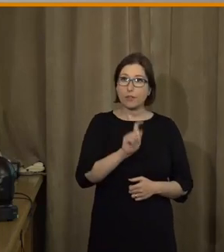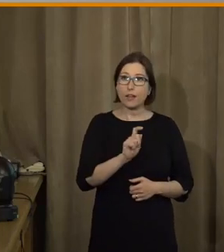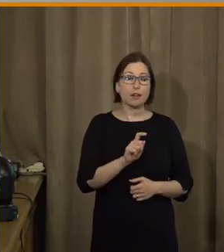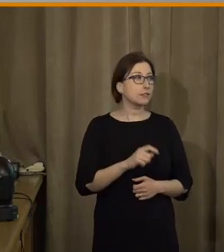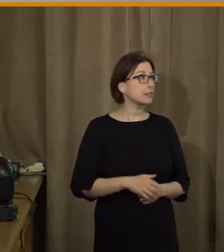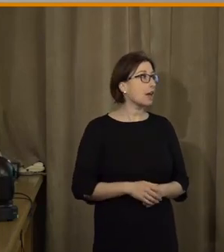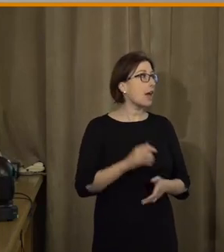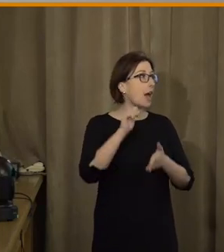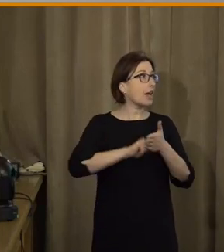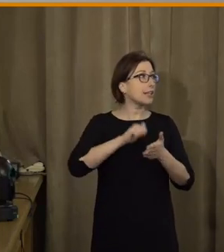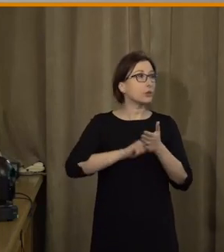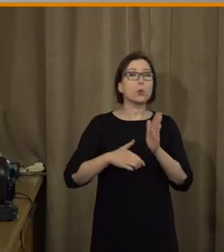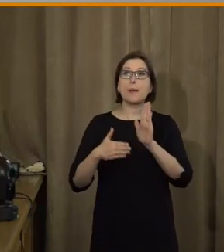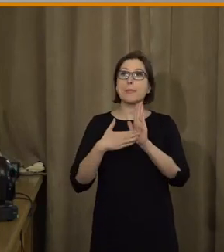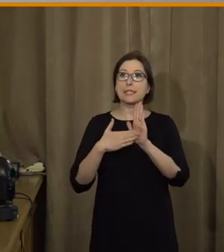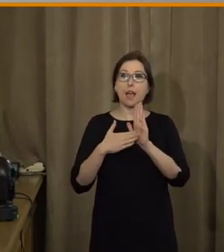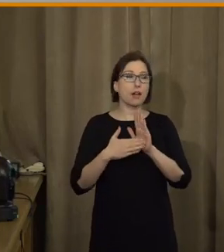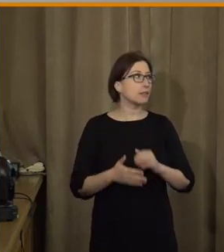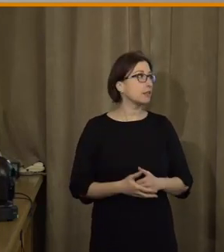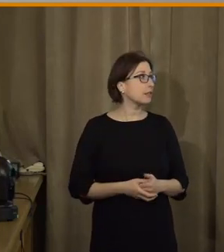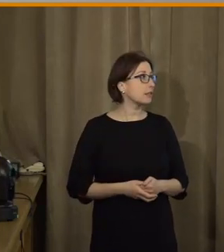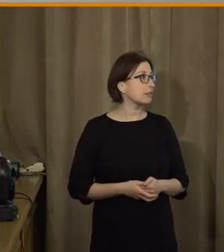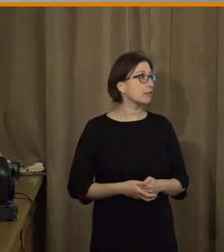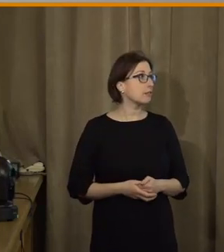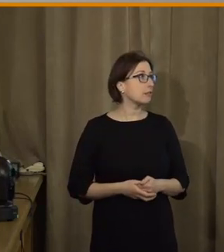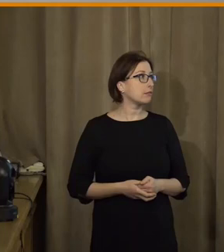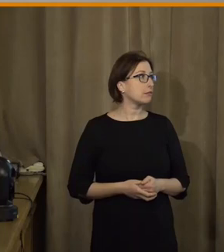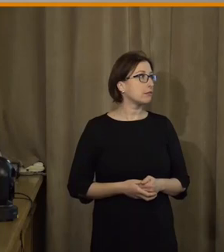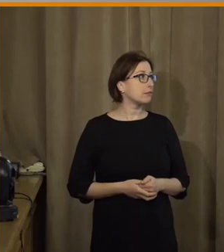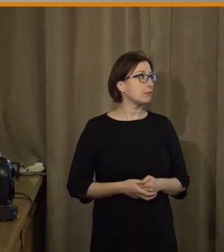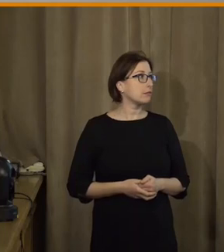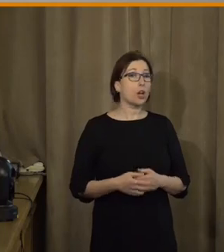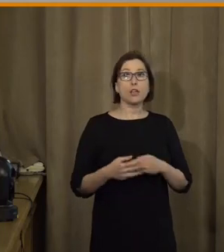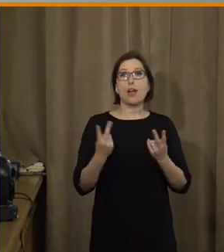z agentury Median od Přemka Čecha. Nebo komentář?